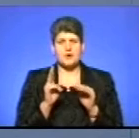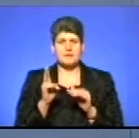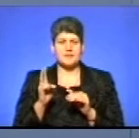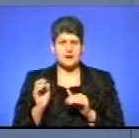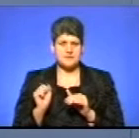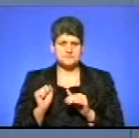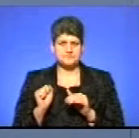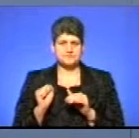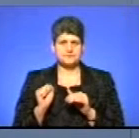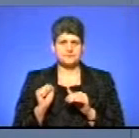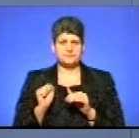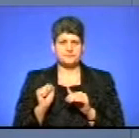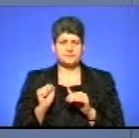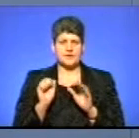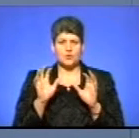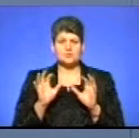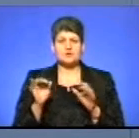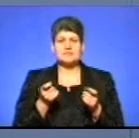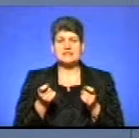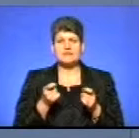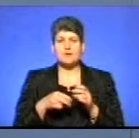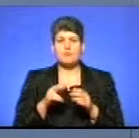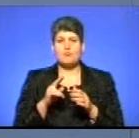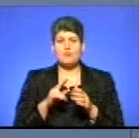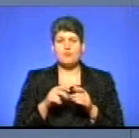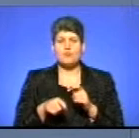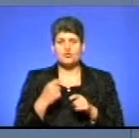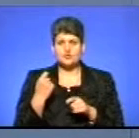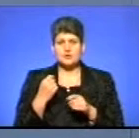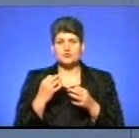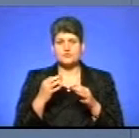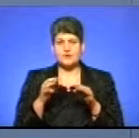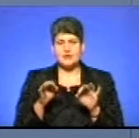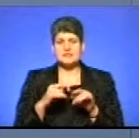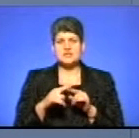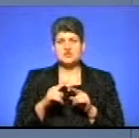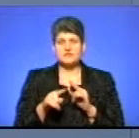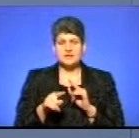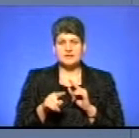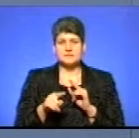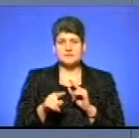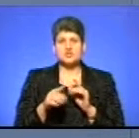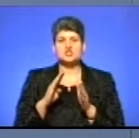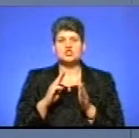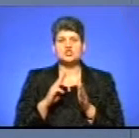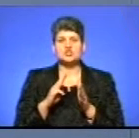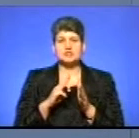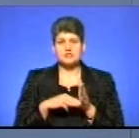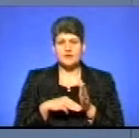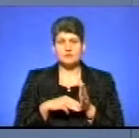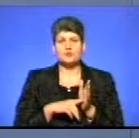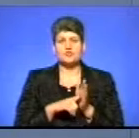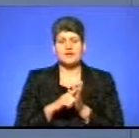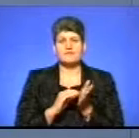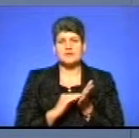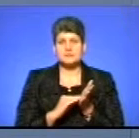Кодексу про адміністративні правопорушення, допускається швидкість, тобто вже штраф виписує